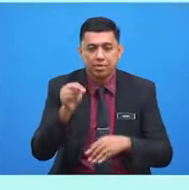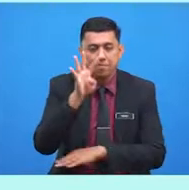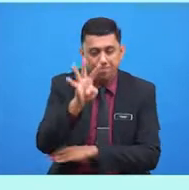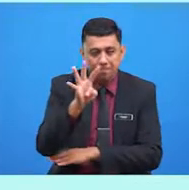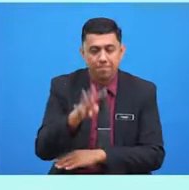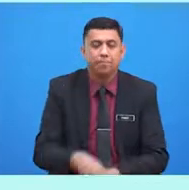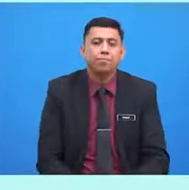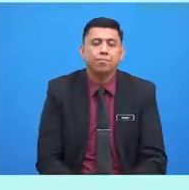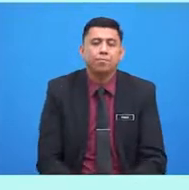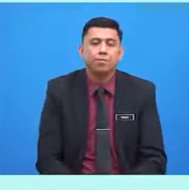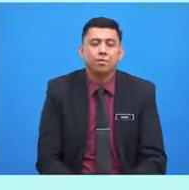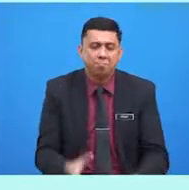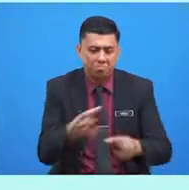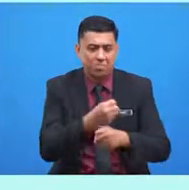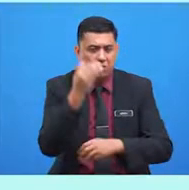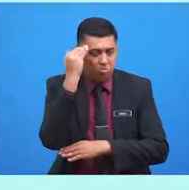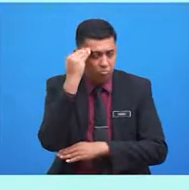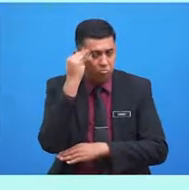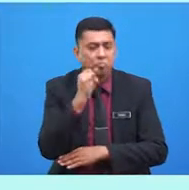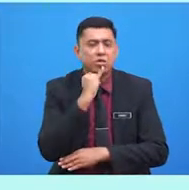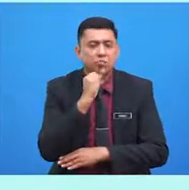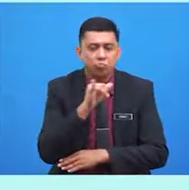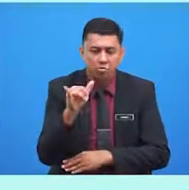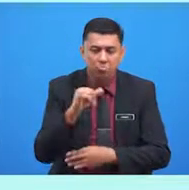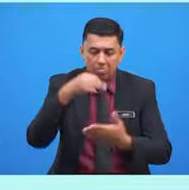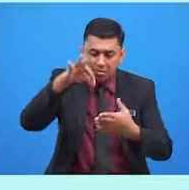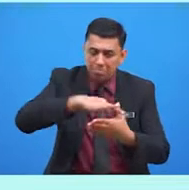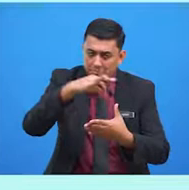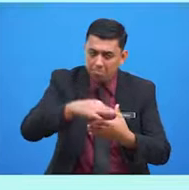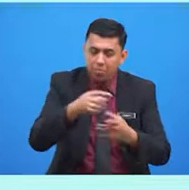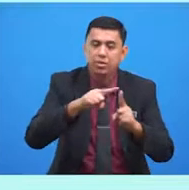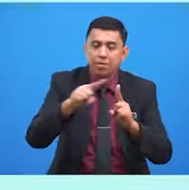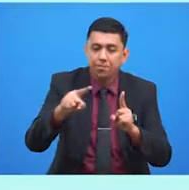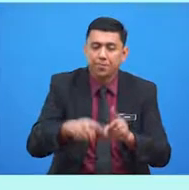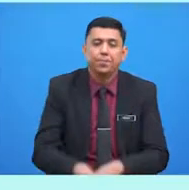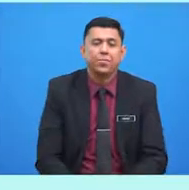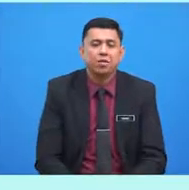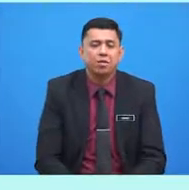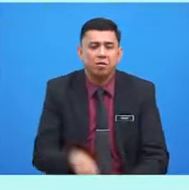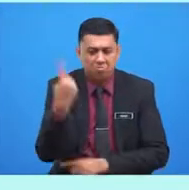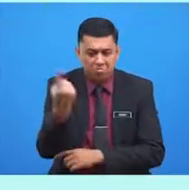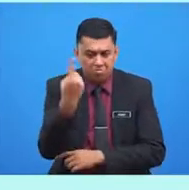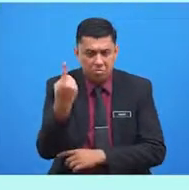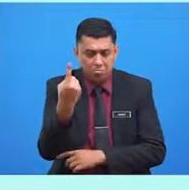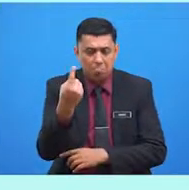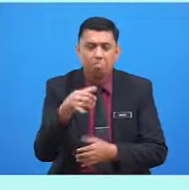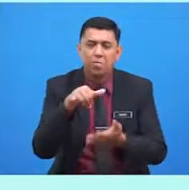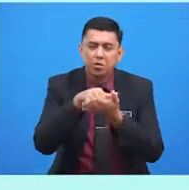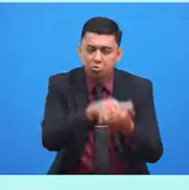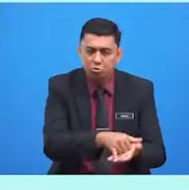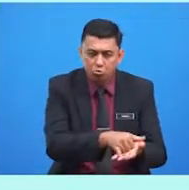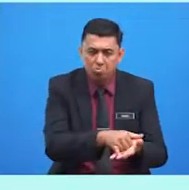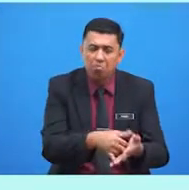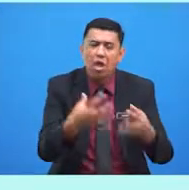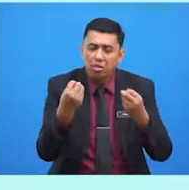Danny mendapat tahu ibunya suka menjahit tetapi rutin harian yang begitu padat